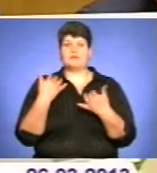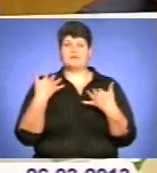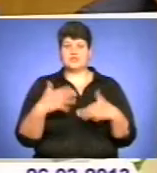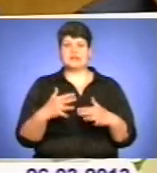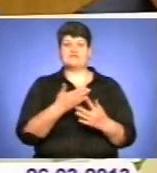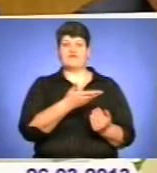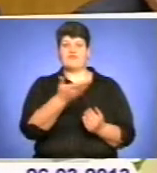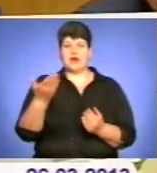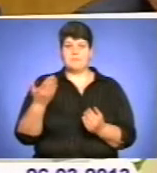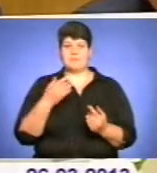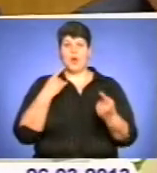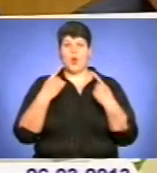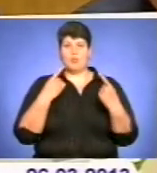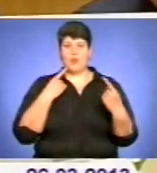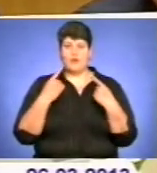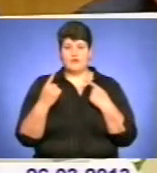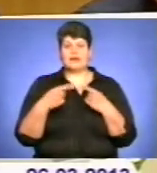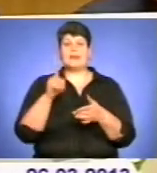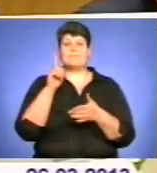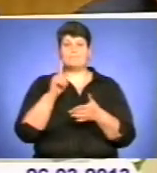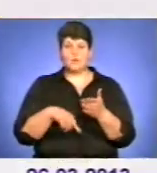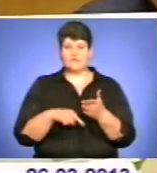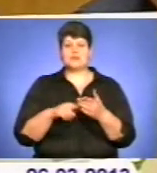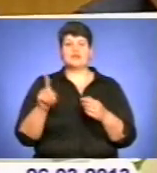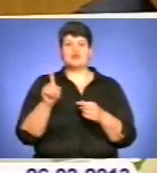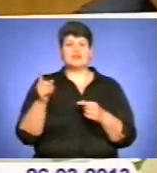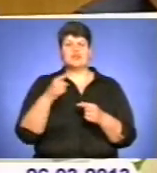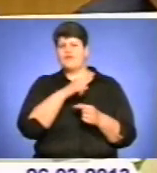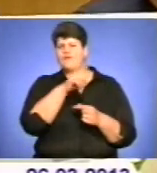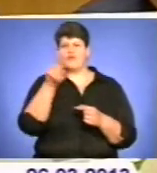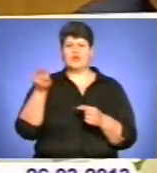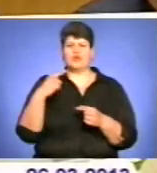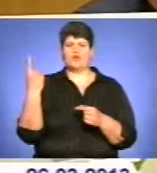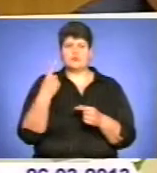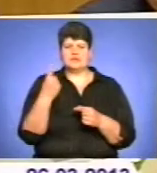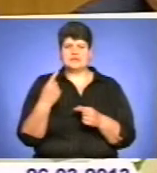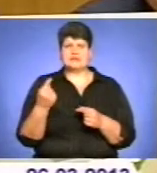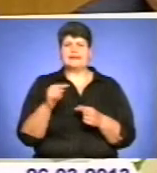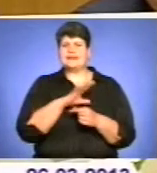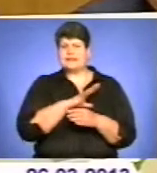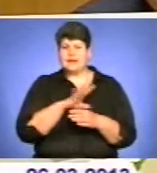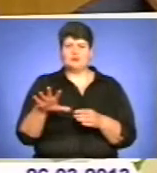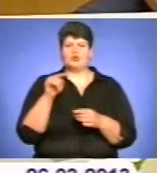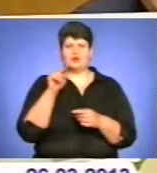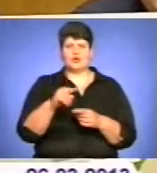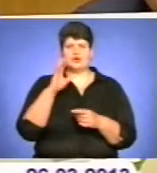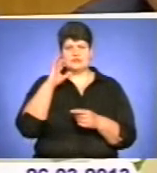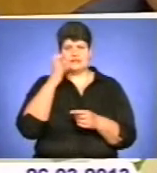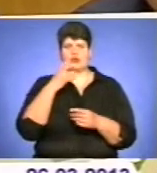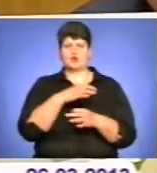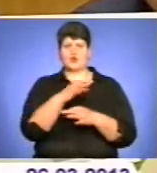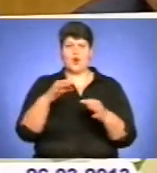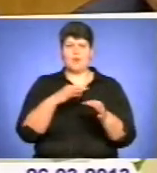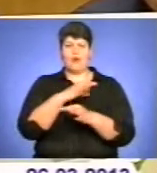обговорили, повірте, що в ніведньому краї, в області, регіоні не було такого серйозного обговорення,